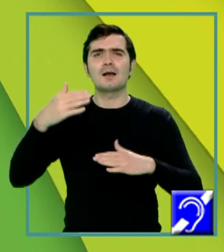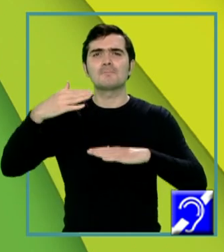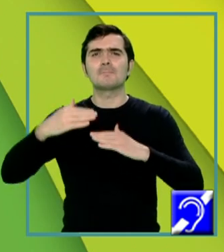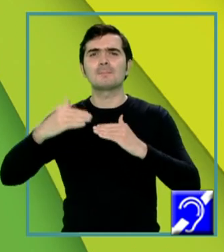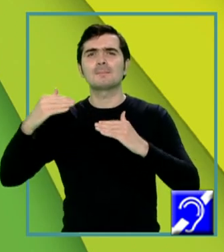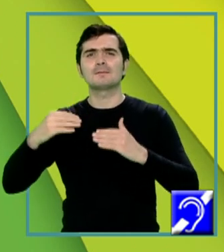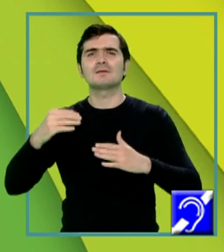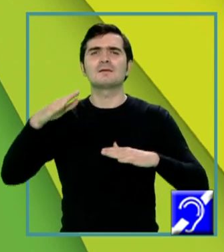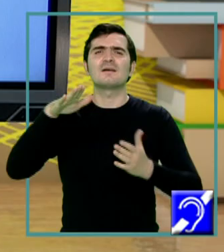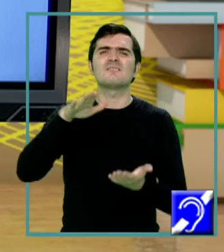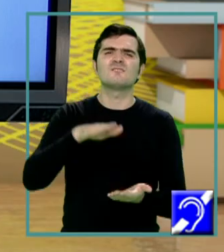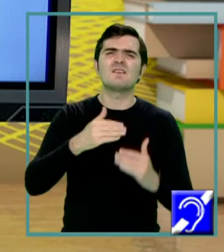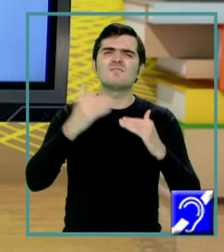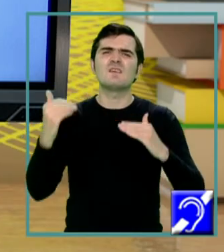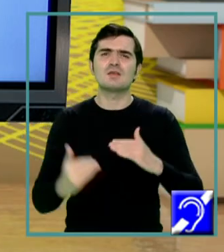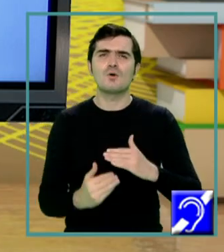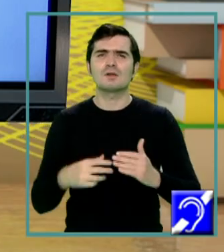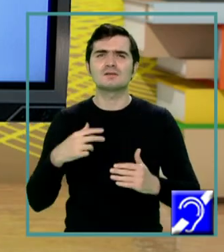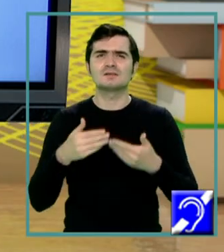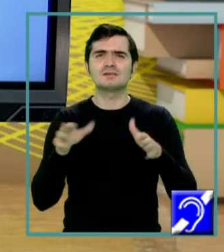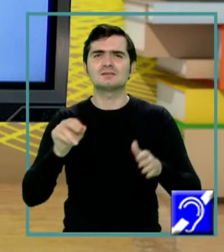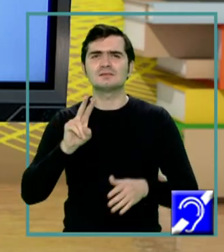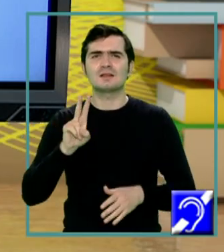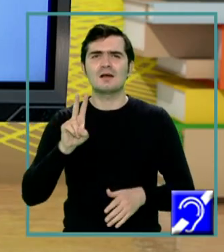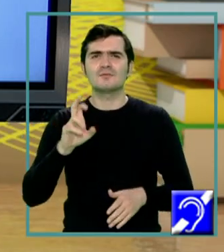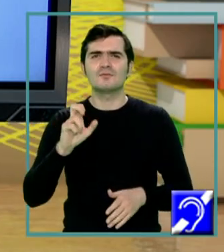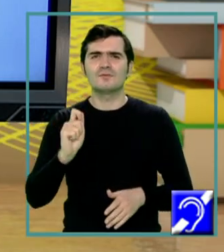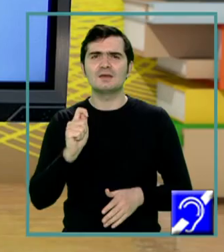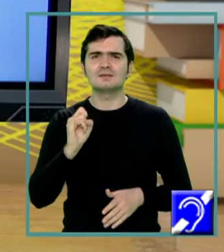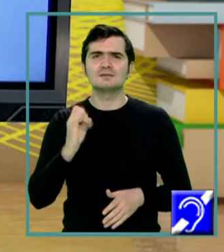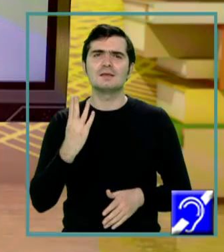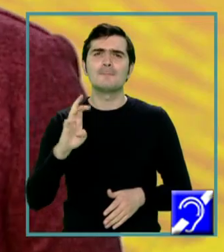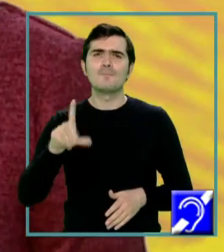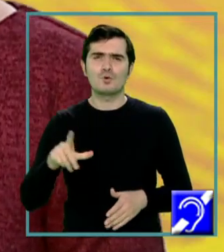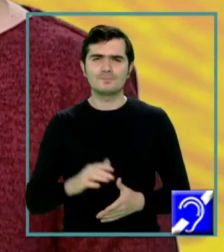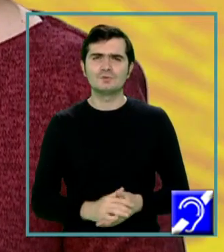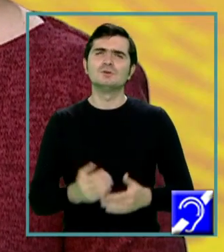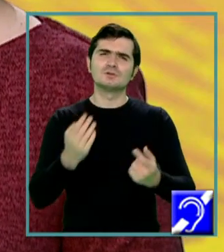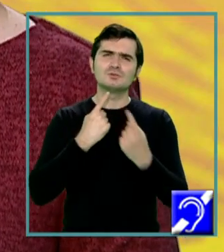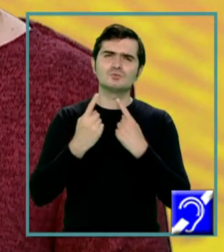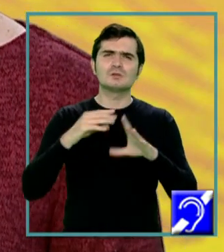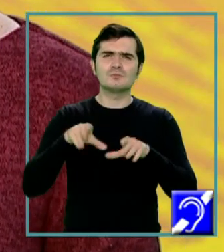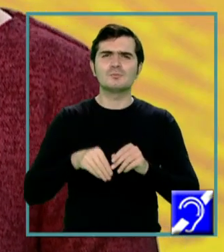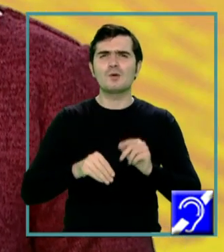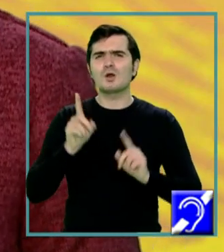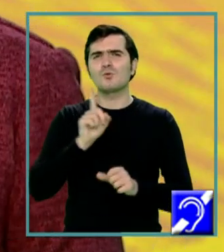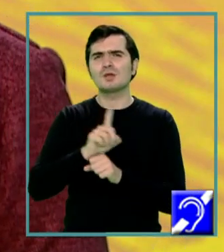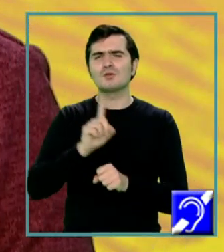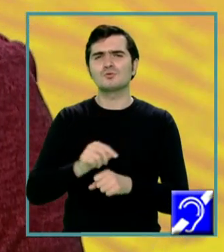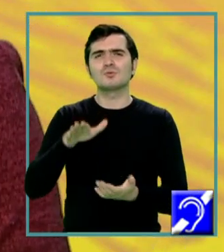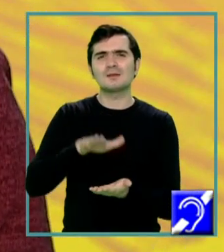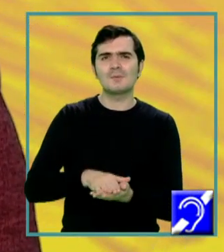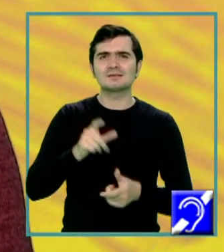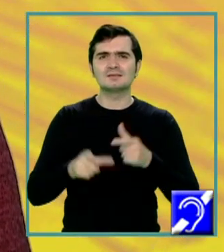vestibulul vaginal. Să discutăm împreună despre câteva aspecte fundamentale legate